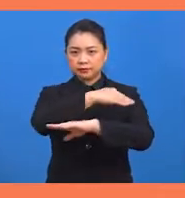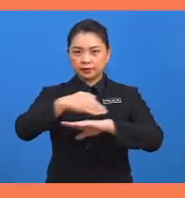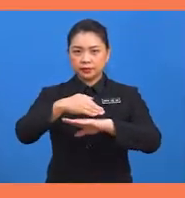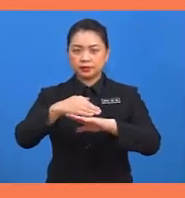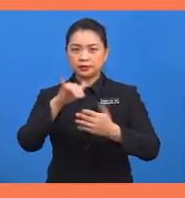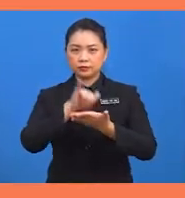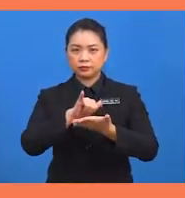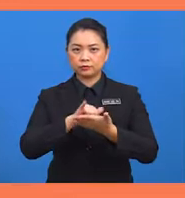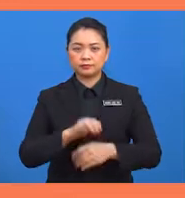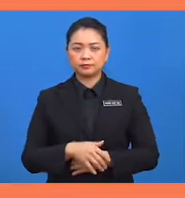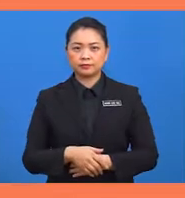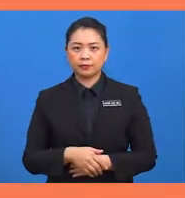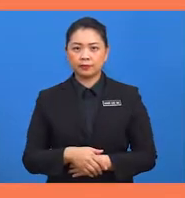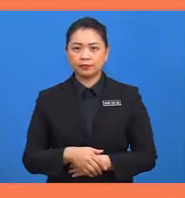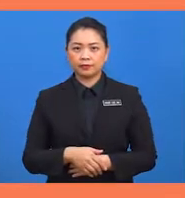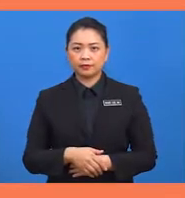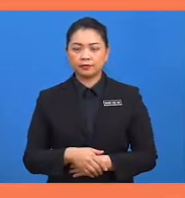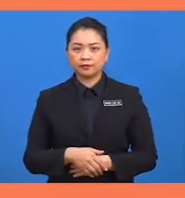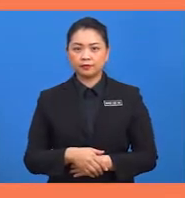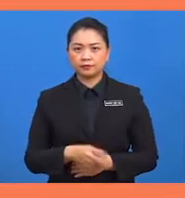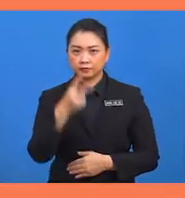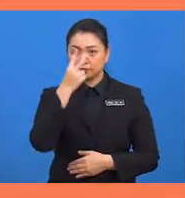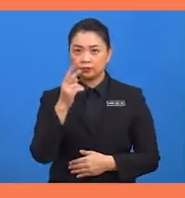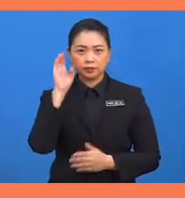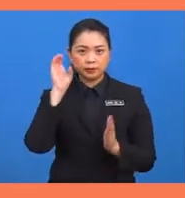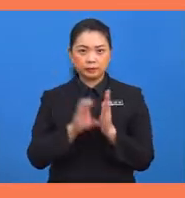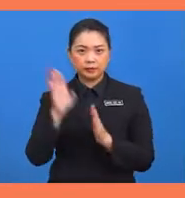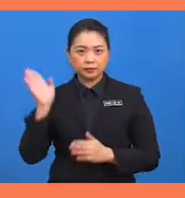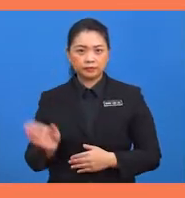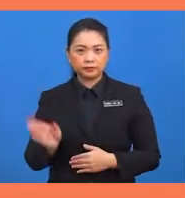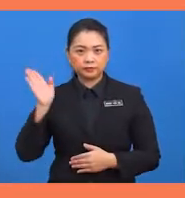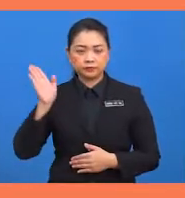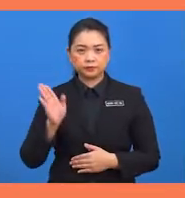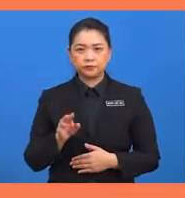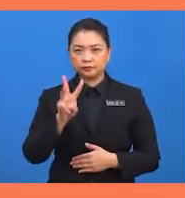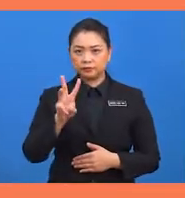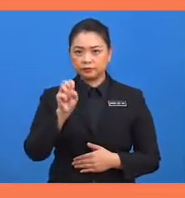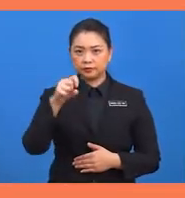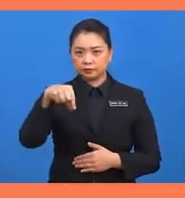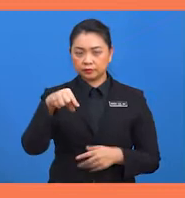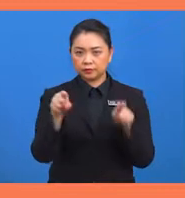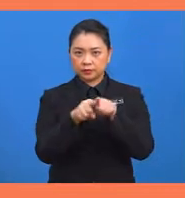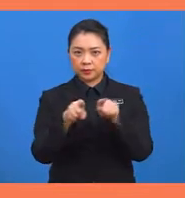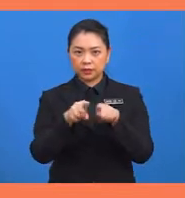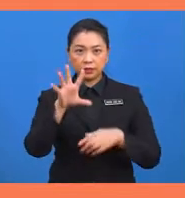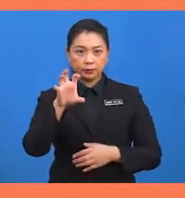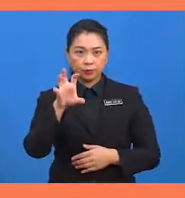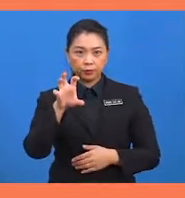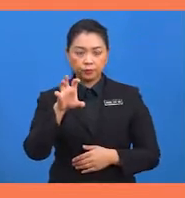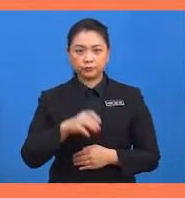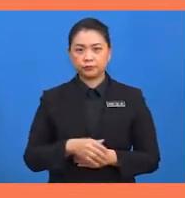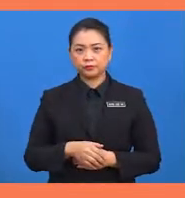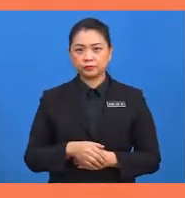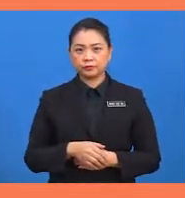perentas tersebut. Begitu juga dengan sudut WSQ sama dengan 50